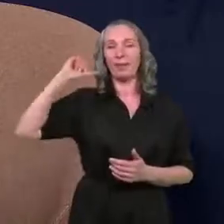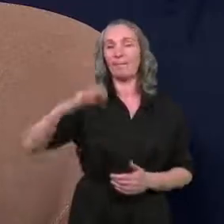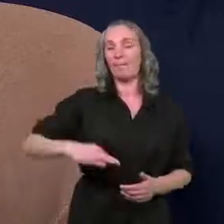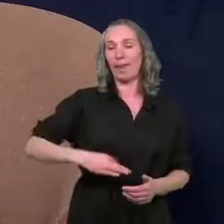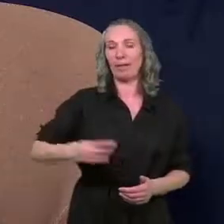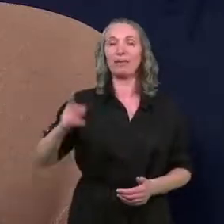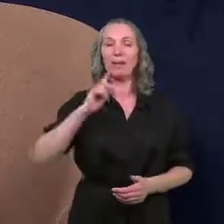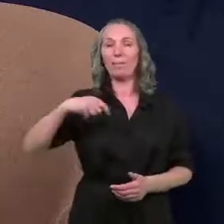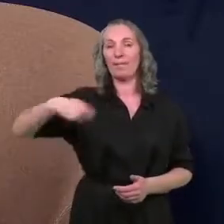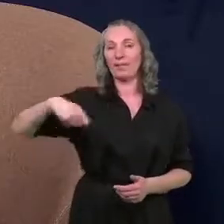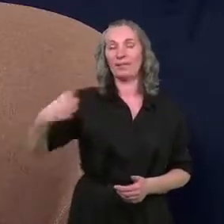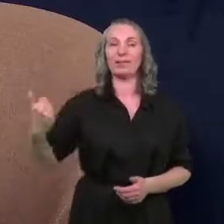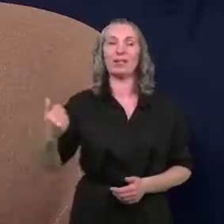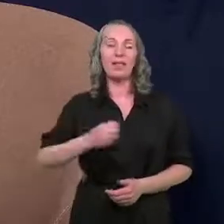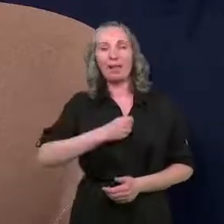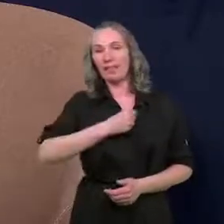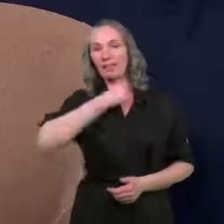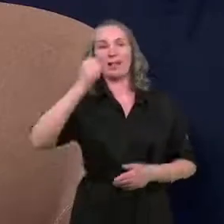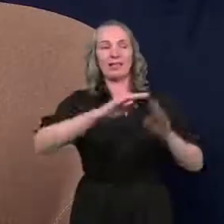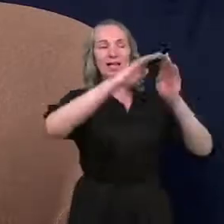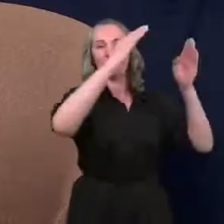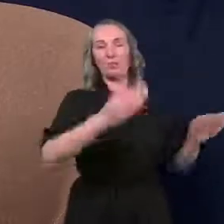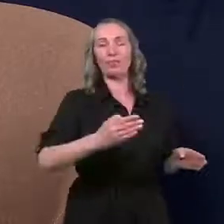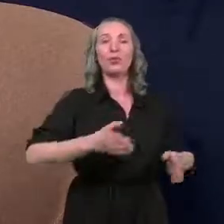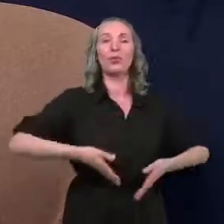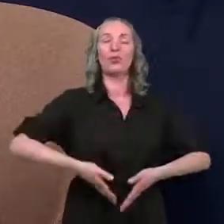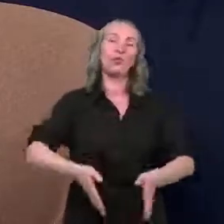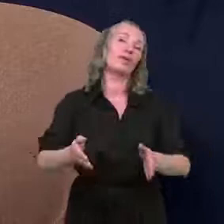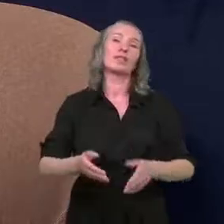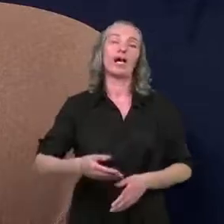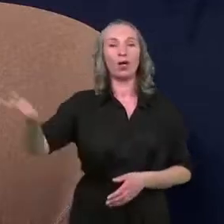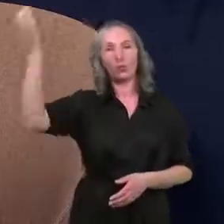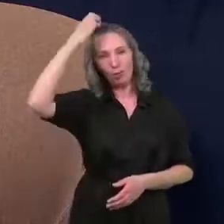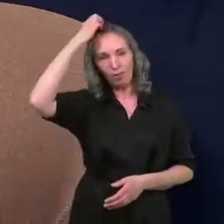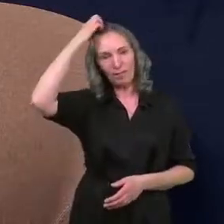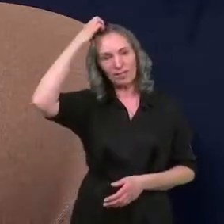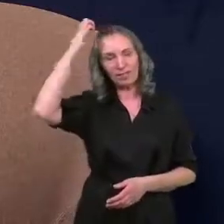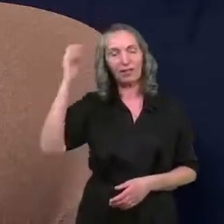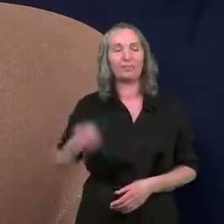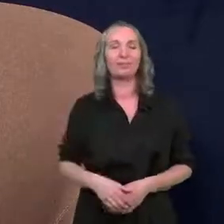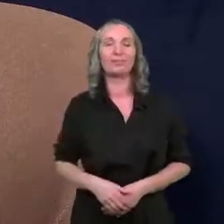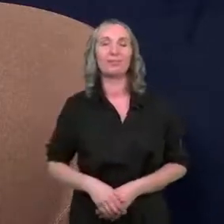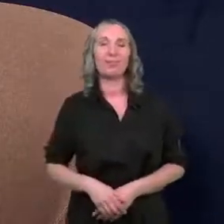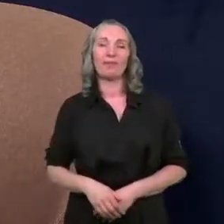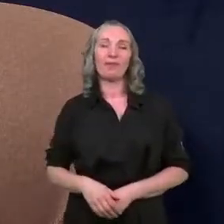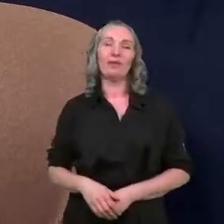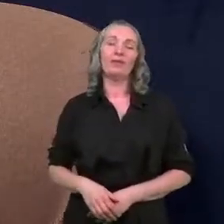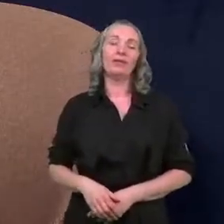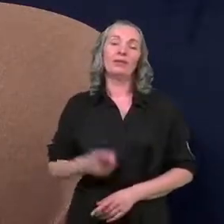pana prezydenta jeden z najstarszych budynków na ulicy Królewieckiej.